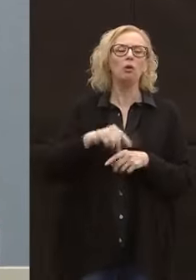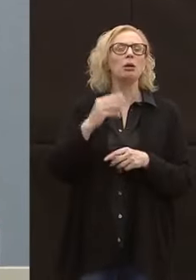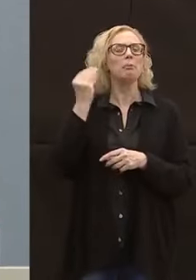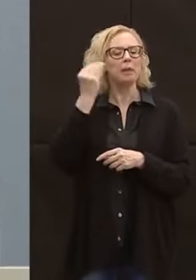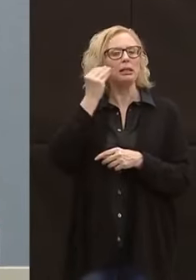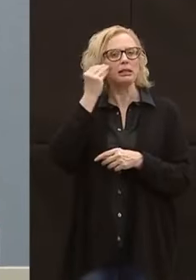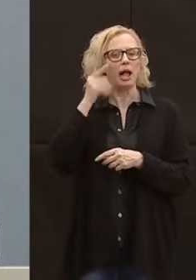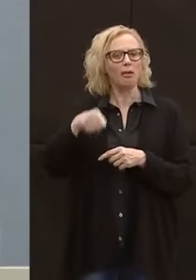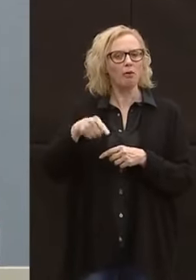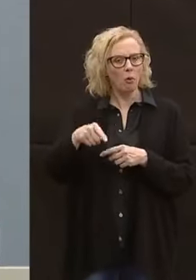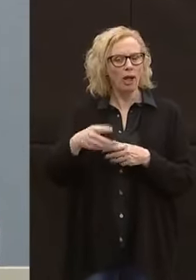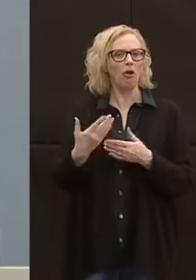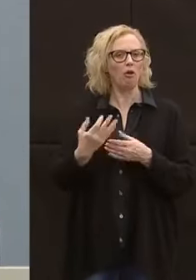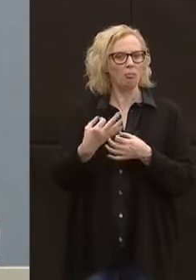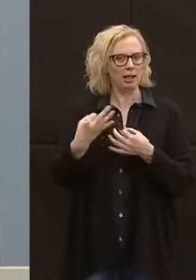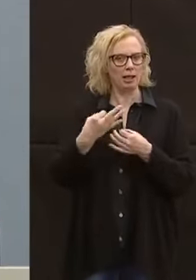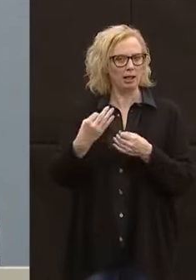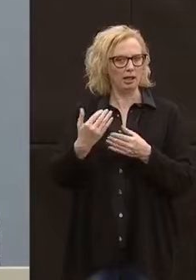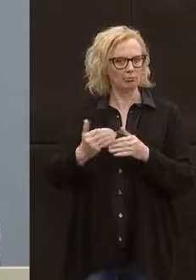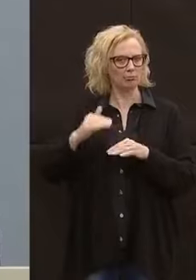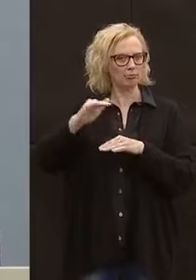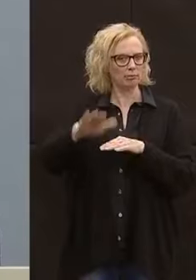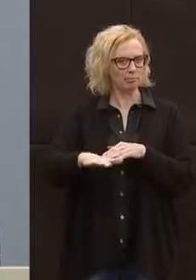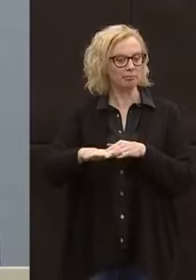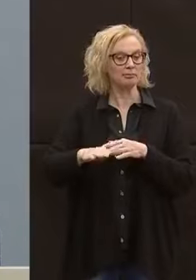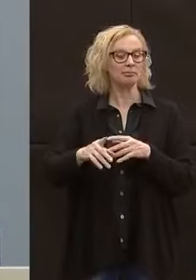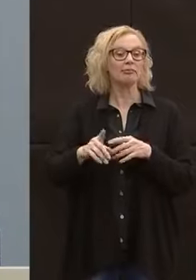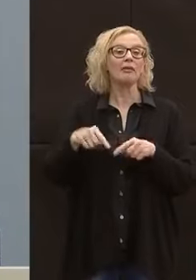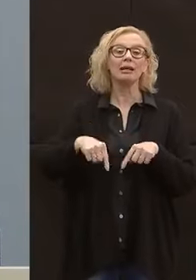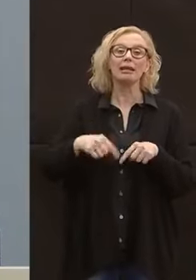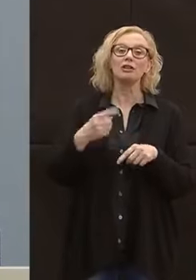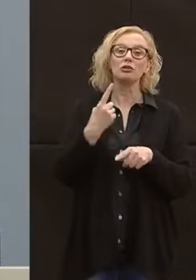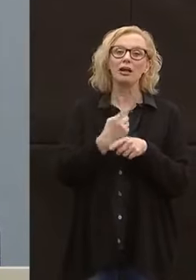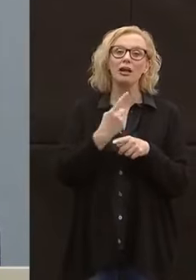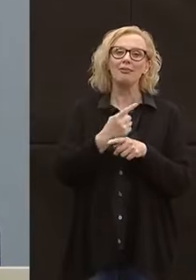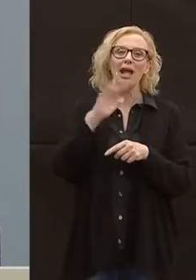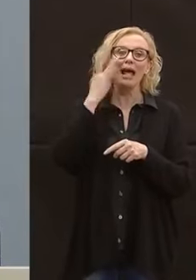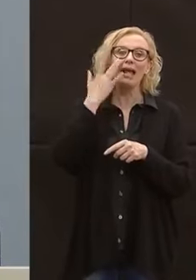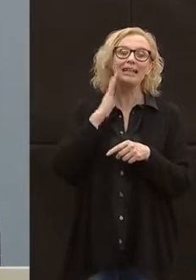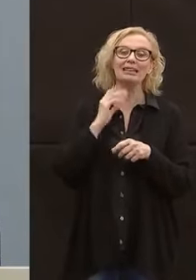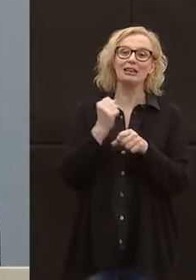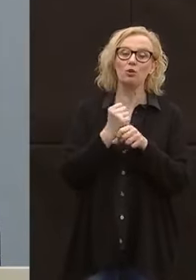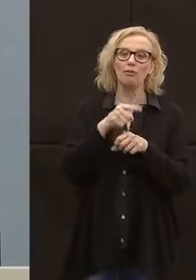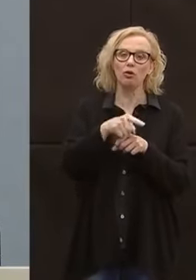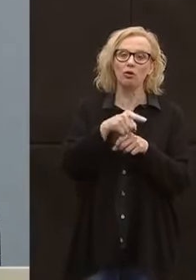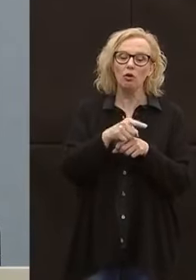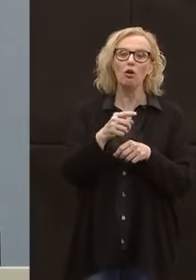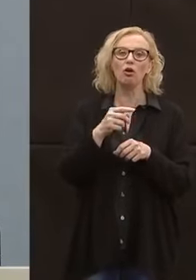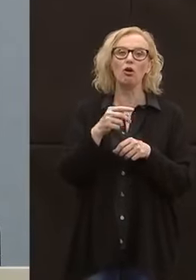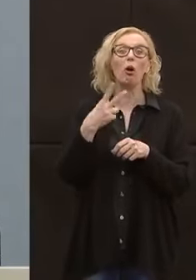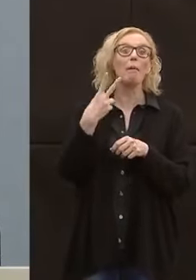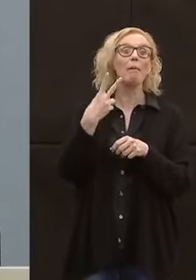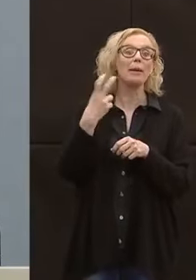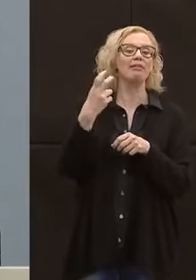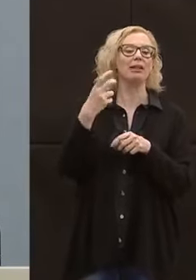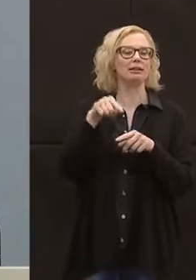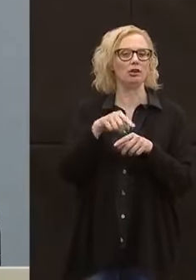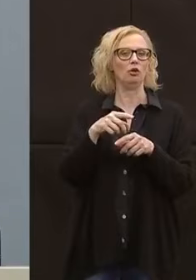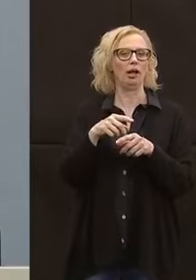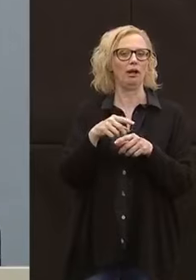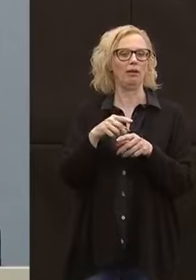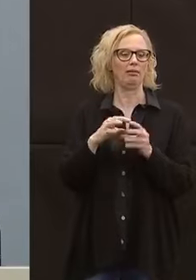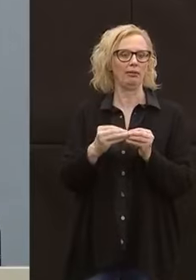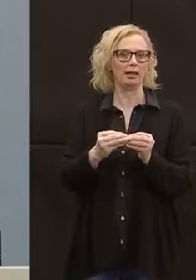un bel passo in avanti. Dobbiamo lavorare sulla prevenzione dei rischi del lavoro. E questo lo stiamo facendo.